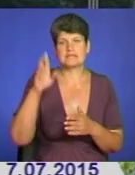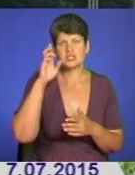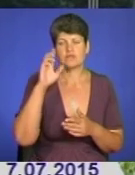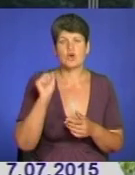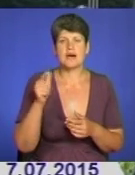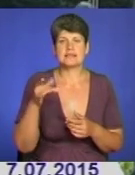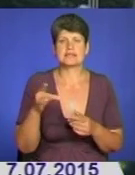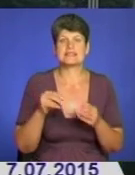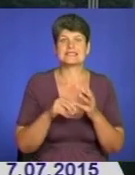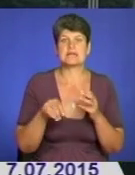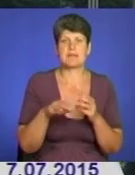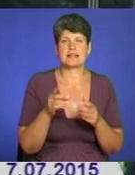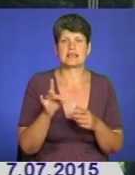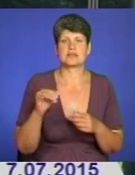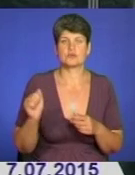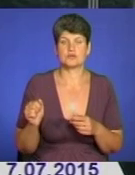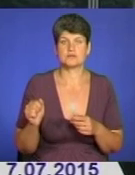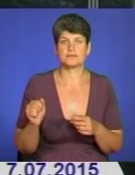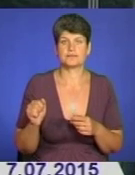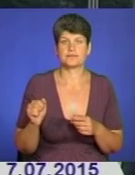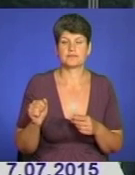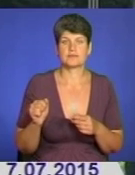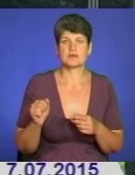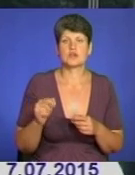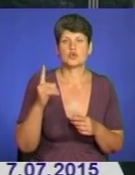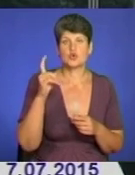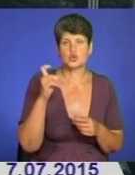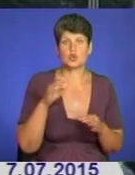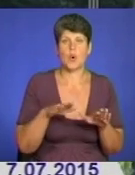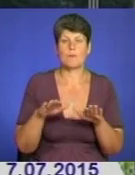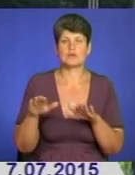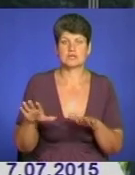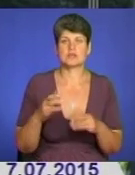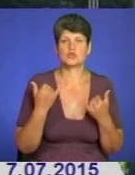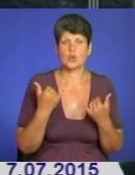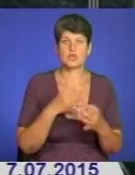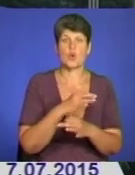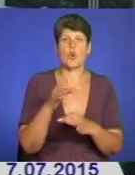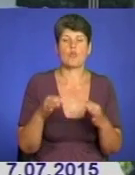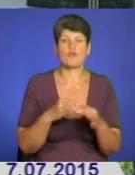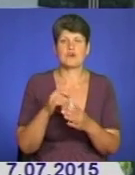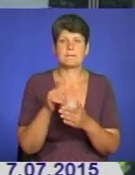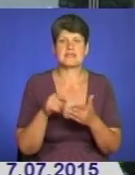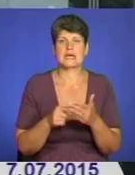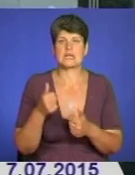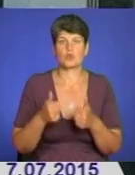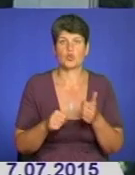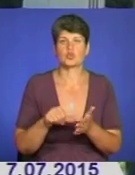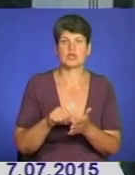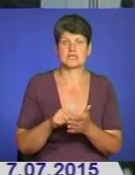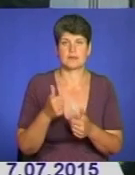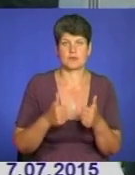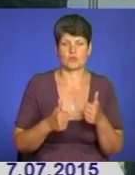агентстві земельних ресурсів Держгеокадастрі. 100 посад, котрі сьогодні обговорюються питання конкурсу, учасниками